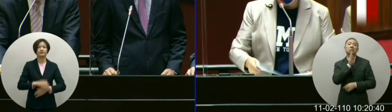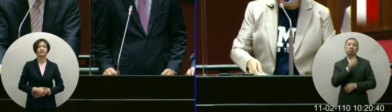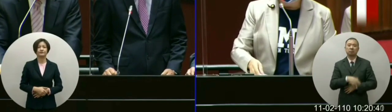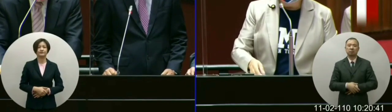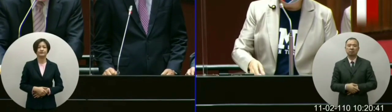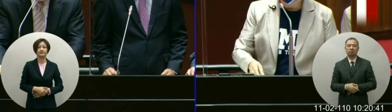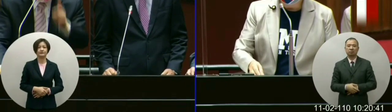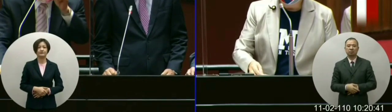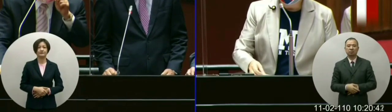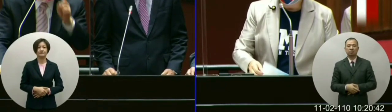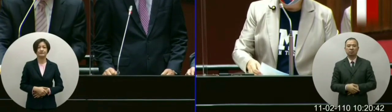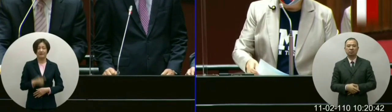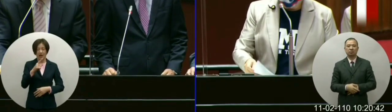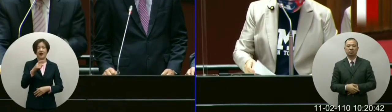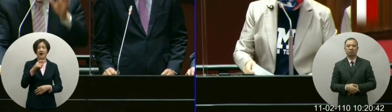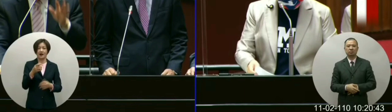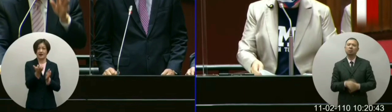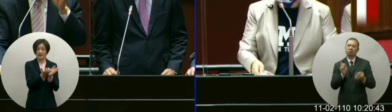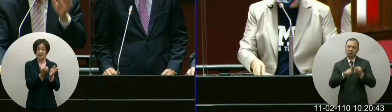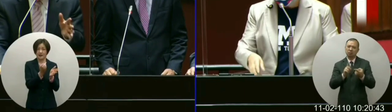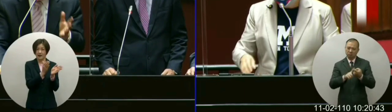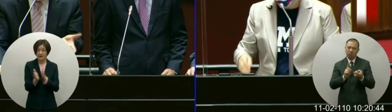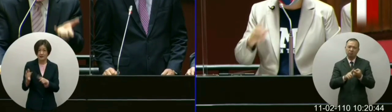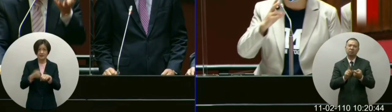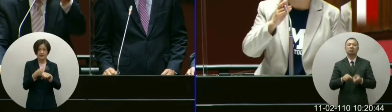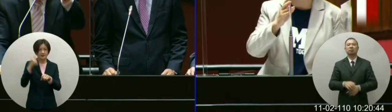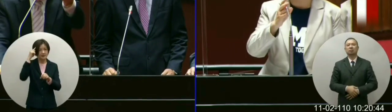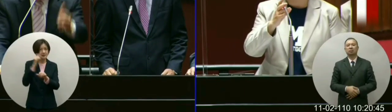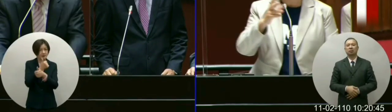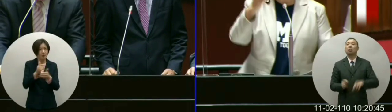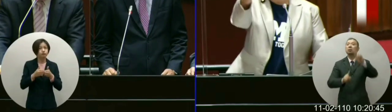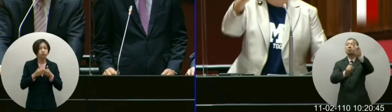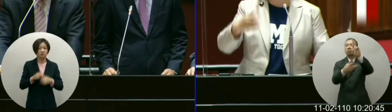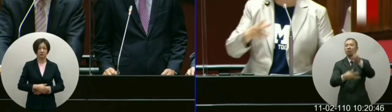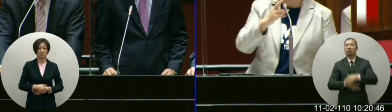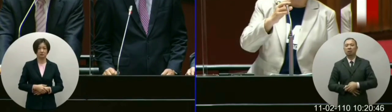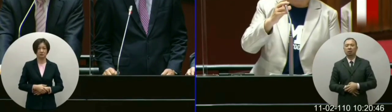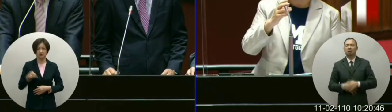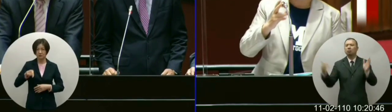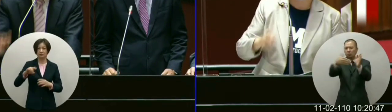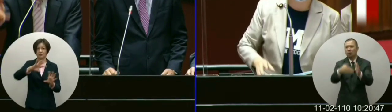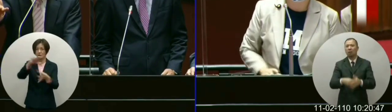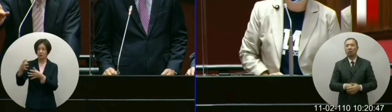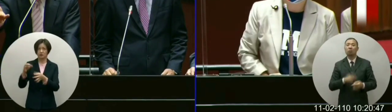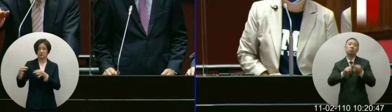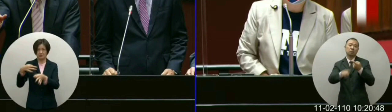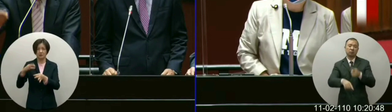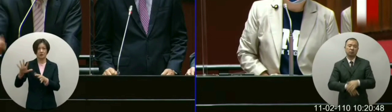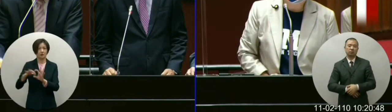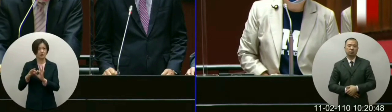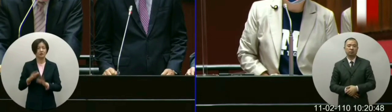所以千万做决定的时候要理性思考对对对所以我们12月18马上到了嘛不能